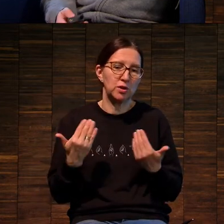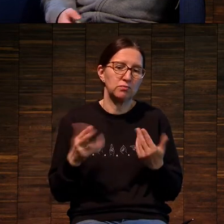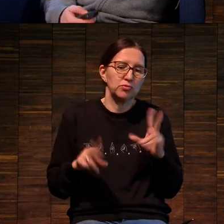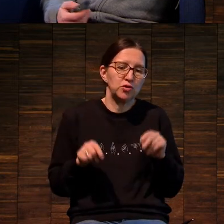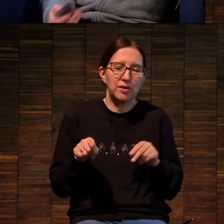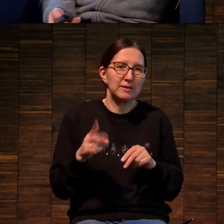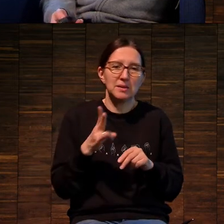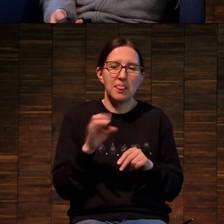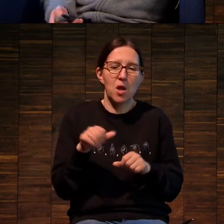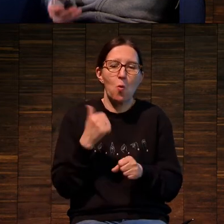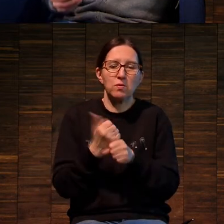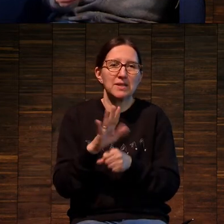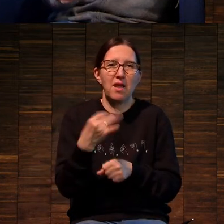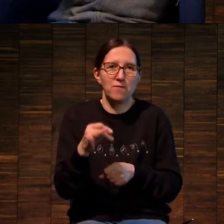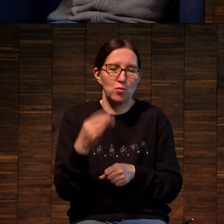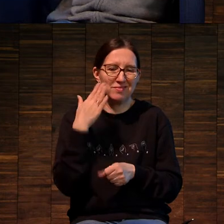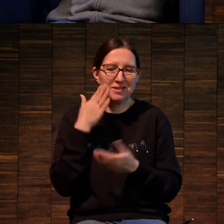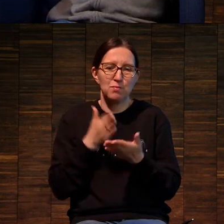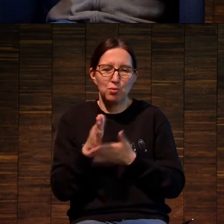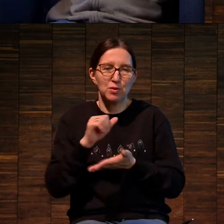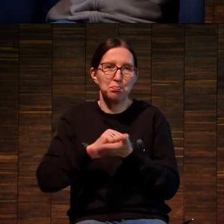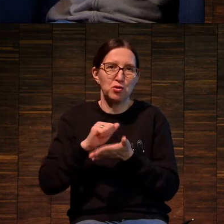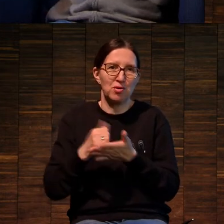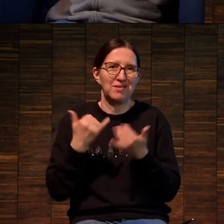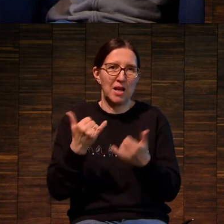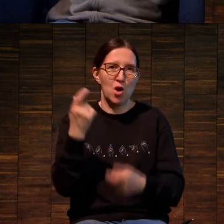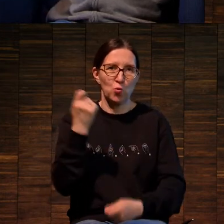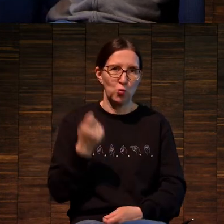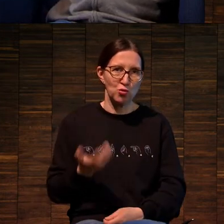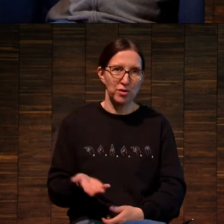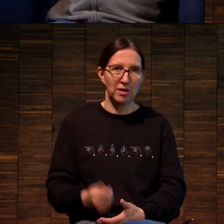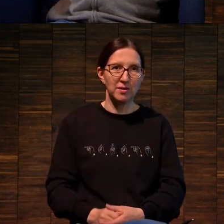едва ли не основным способом печати для художника.